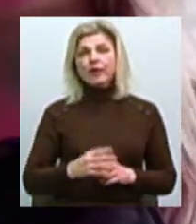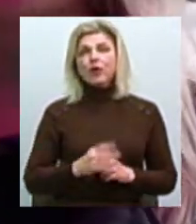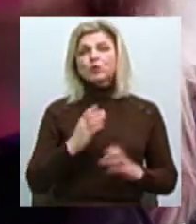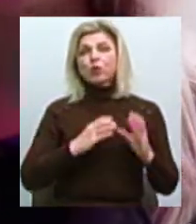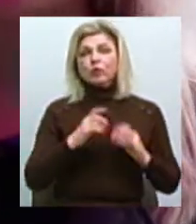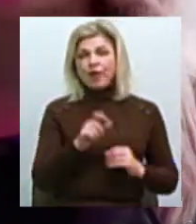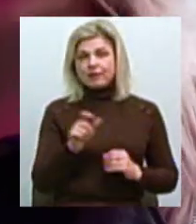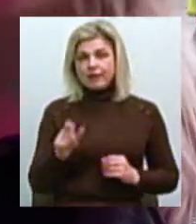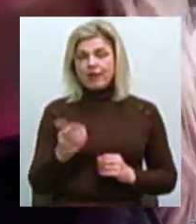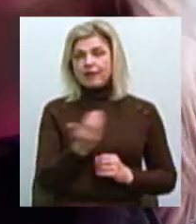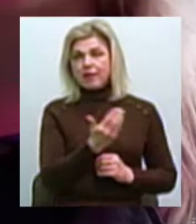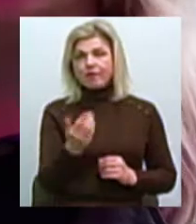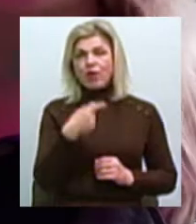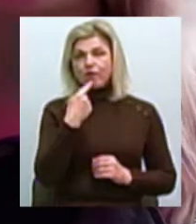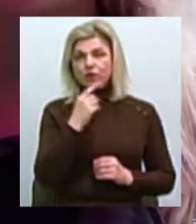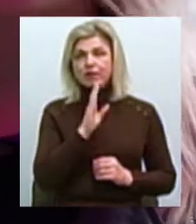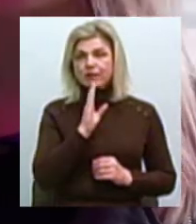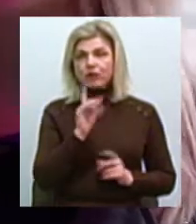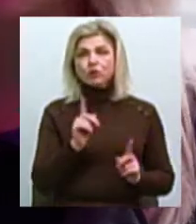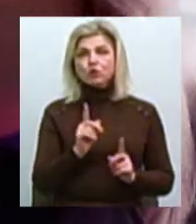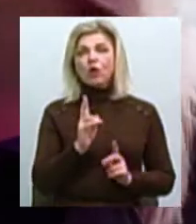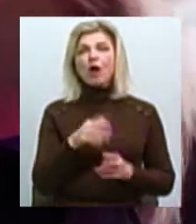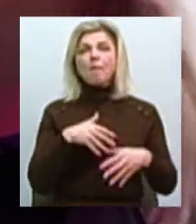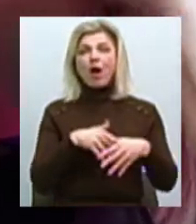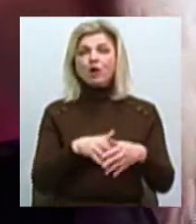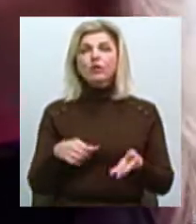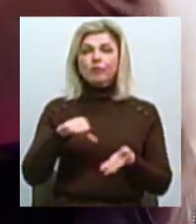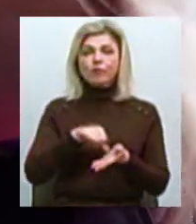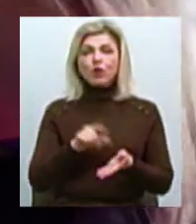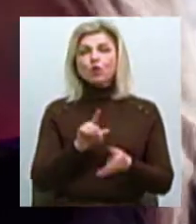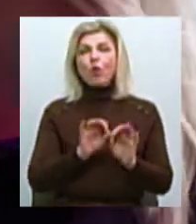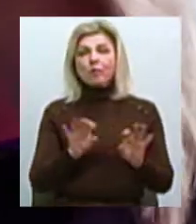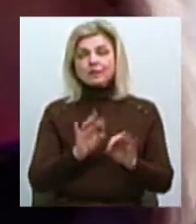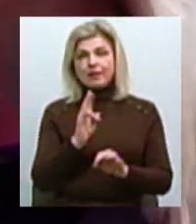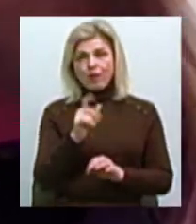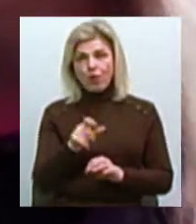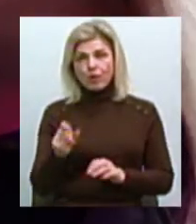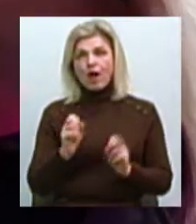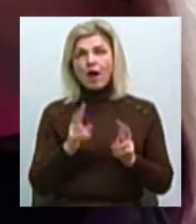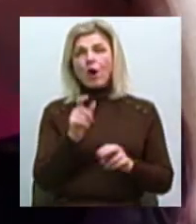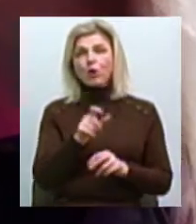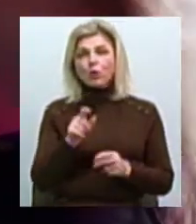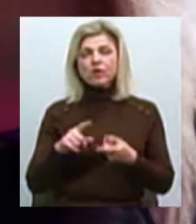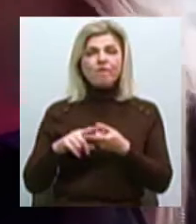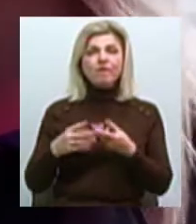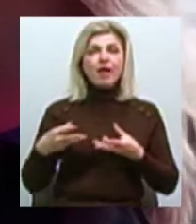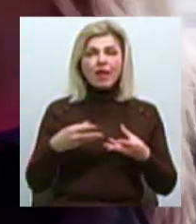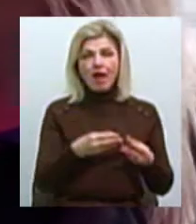студентки Дівчата говорять, до маршу долучились, щоб пояснити миколаївцям, як люди впливають на клімат